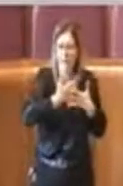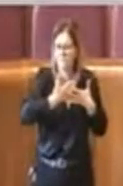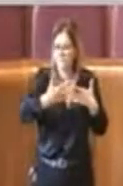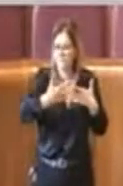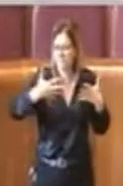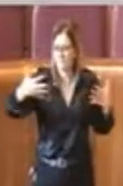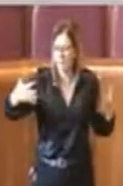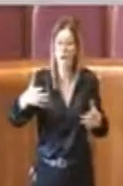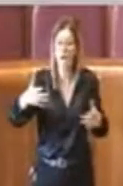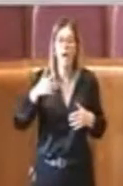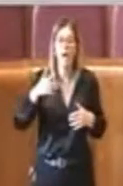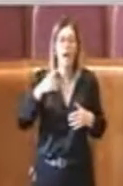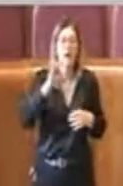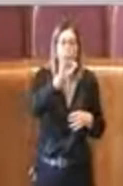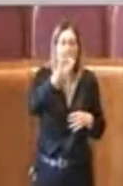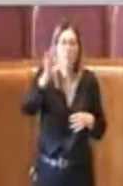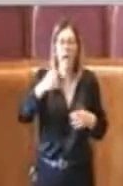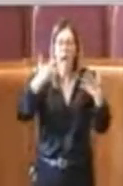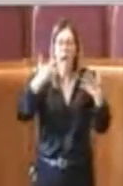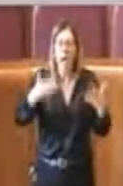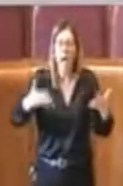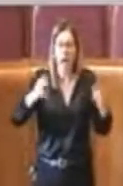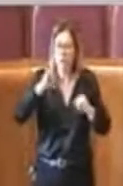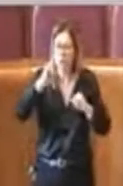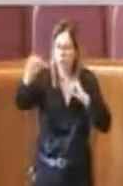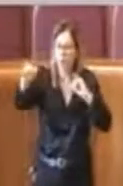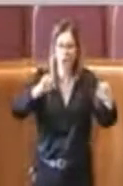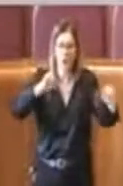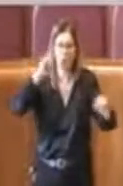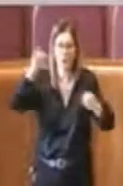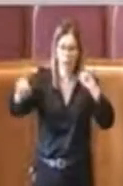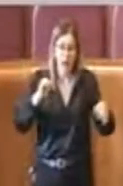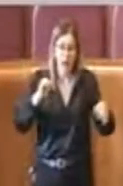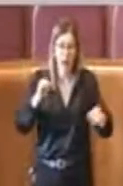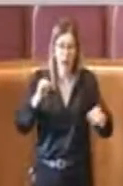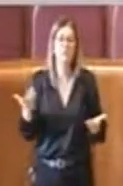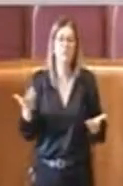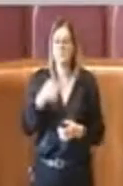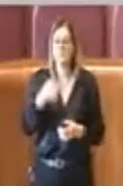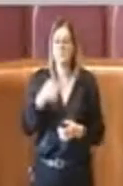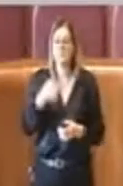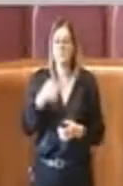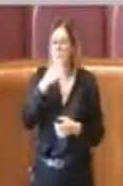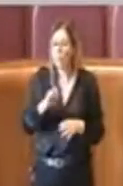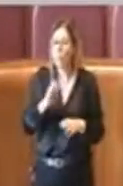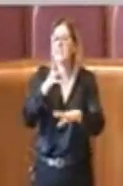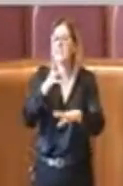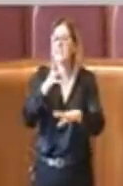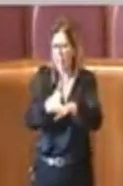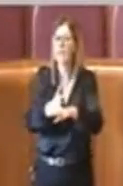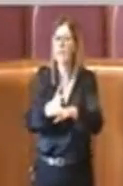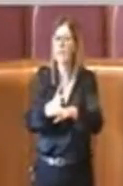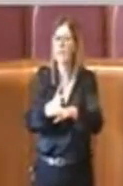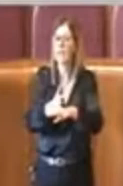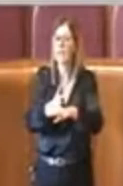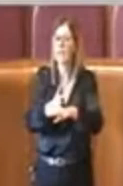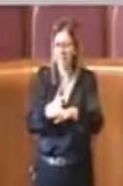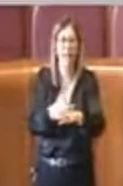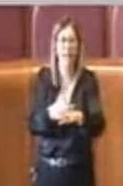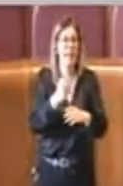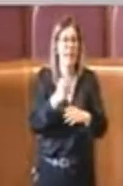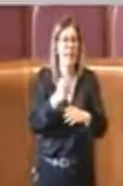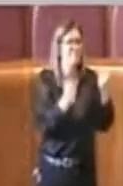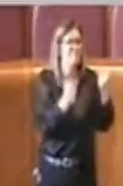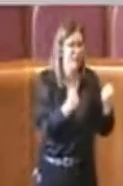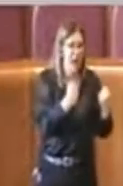dei campi assolutamente sperduti. C'è la necessità di poter intervenire con degli strumenti più agili piuttosto che le macchine e le